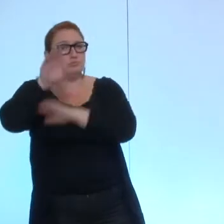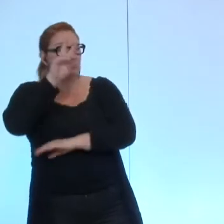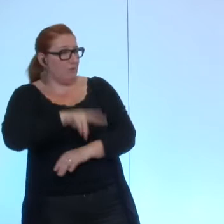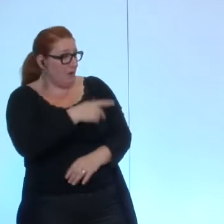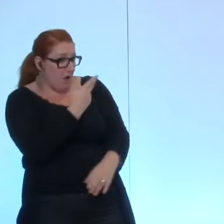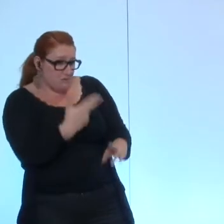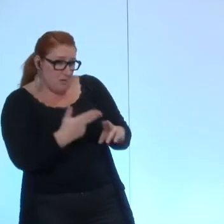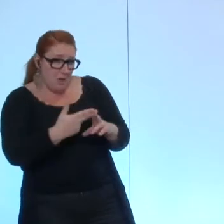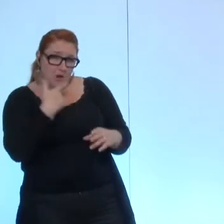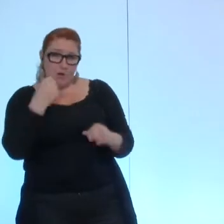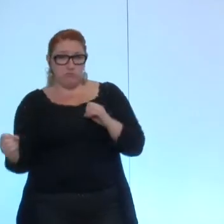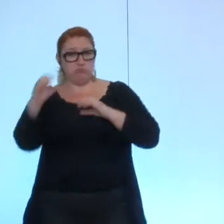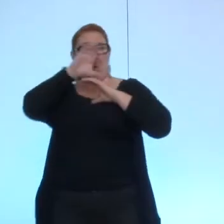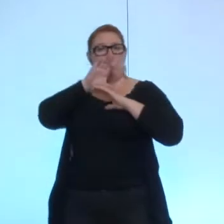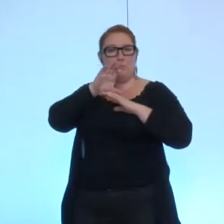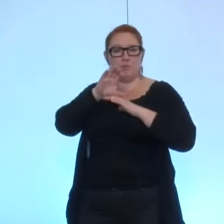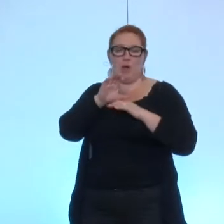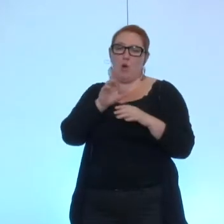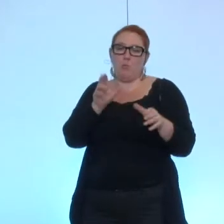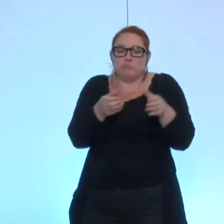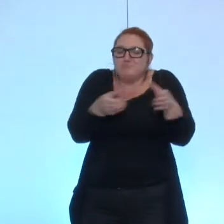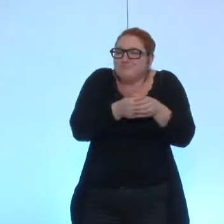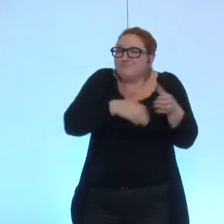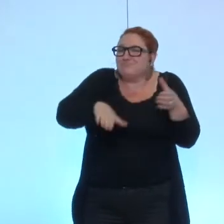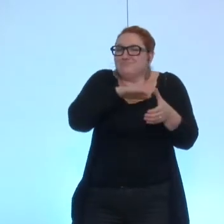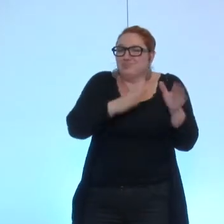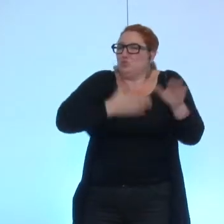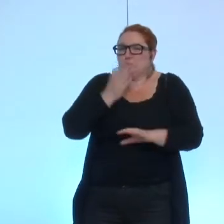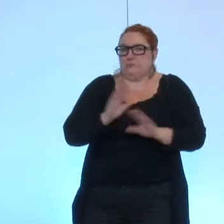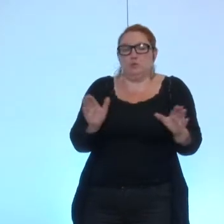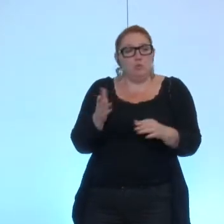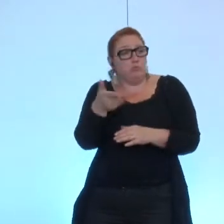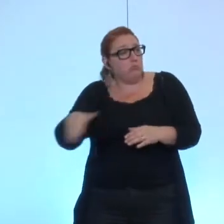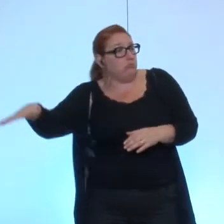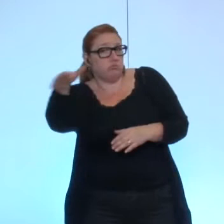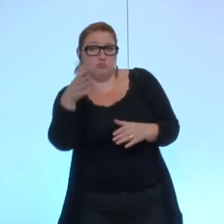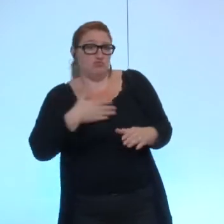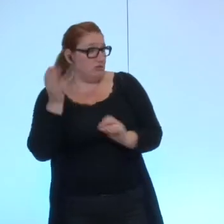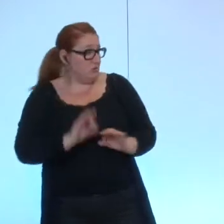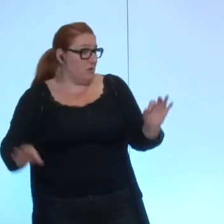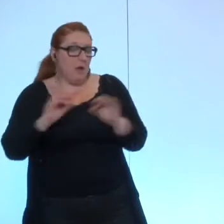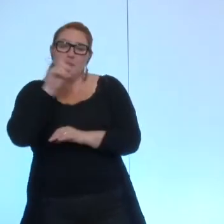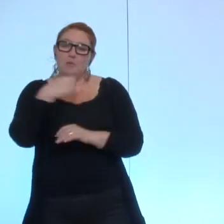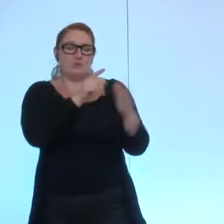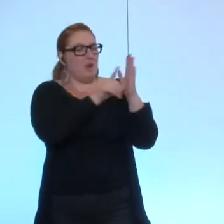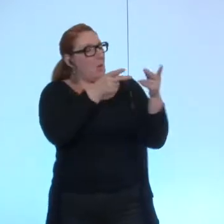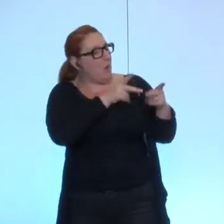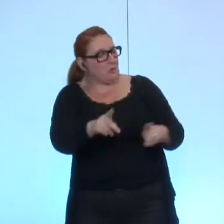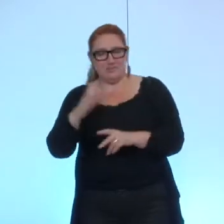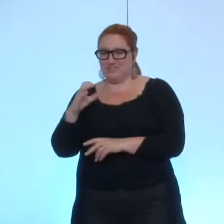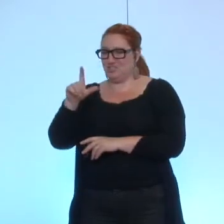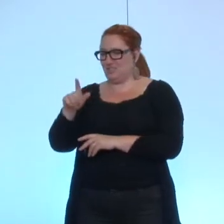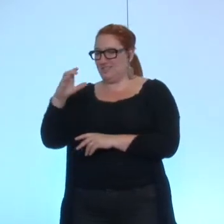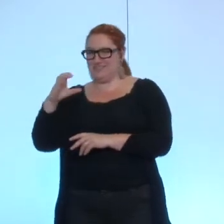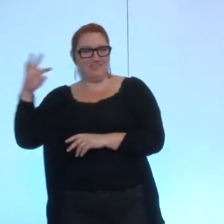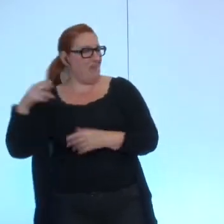d'une aide complémentaire réservée à quelques-uns. Certes, cette mesure est autorisée par la loi et le CGCT, mais elle